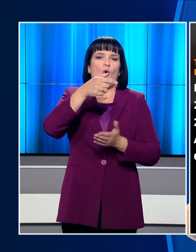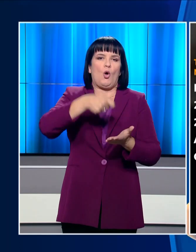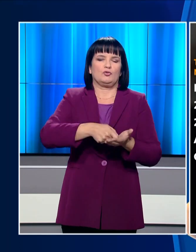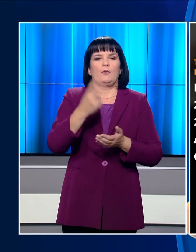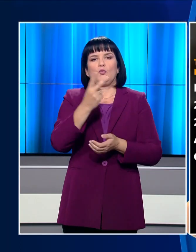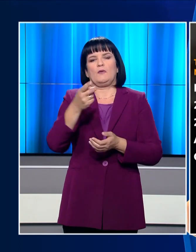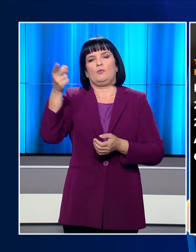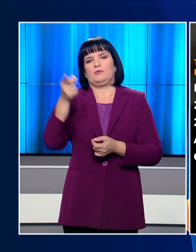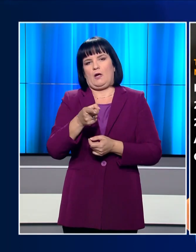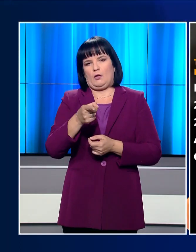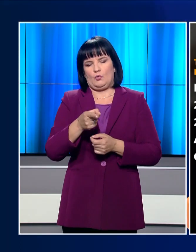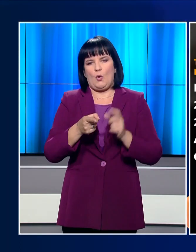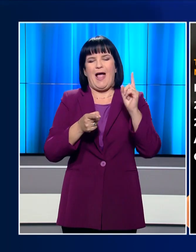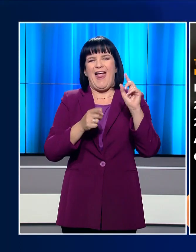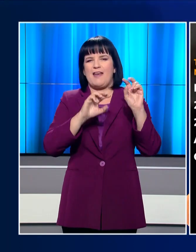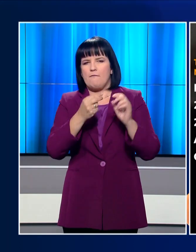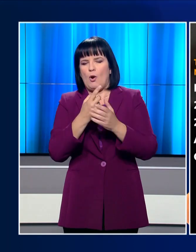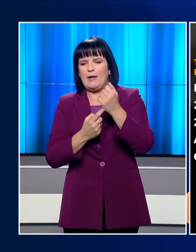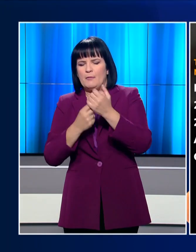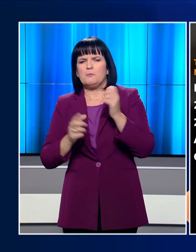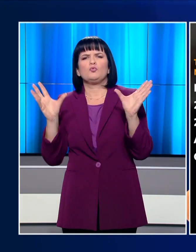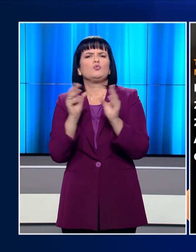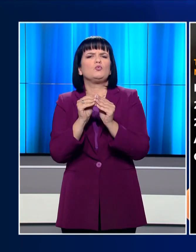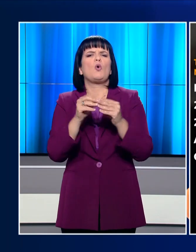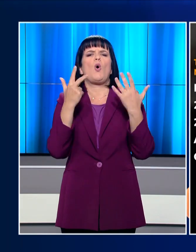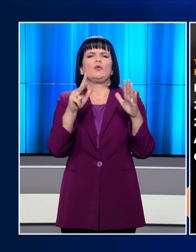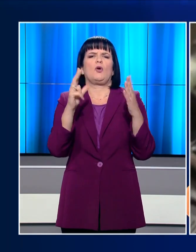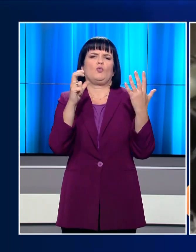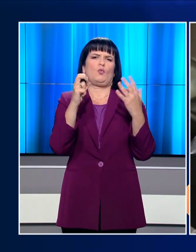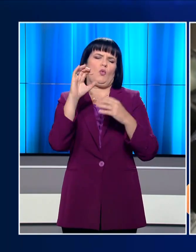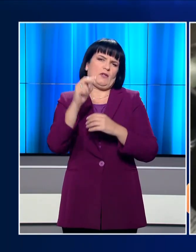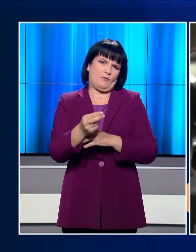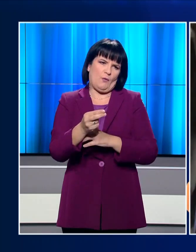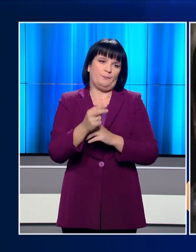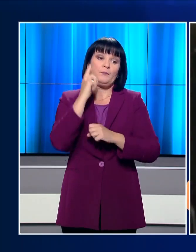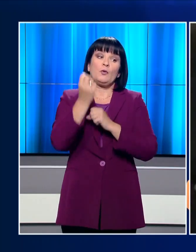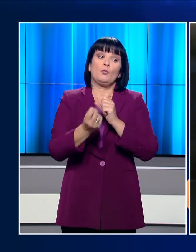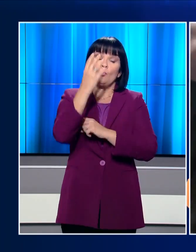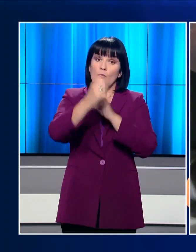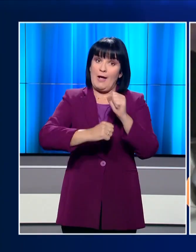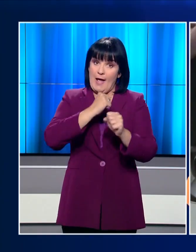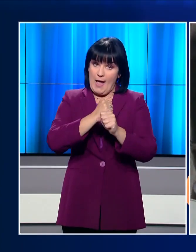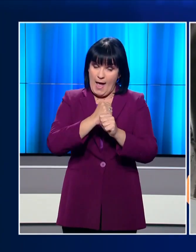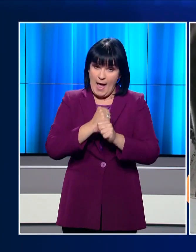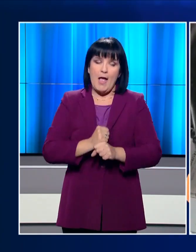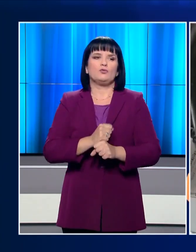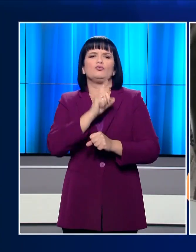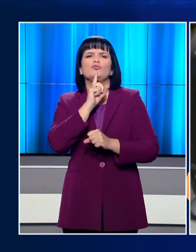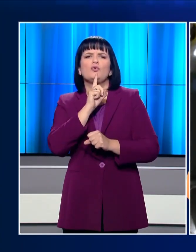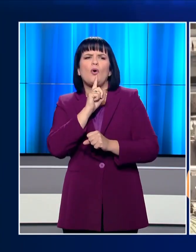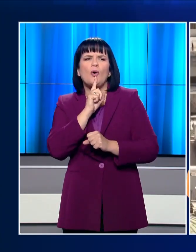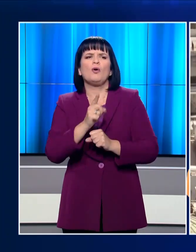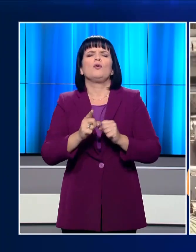22% για κάθε ευρώ που λείπει δηλαδή 880 ευρώ. Με το νέο έτος θα πρέπει να πληρώνουν με πλαστικό χρήμα